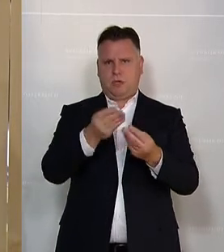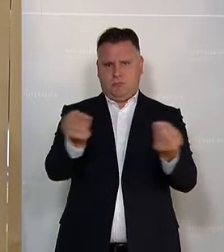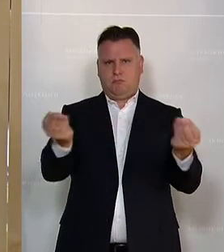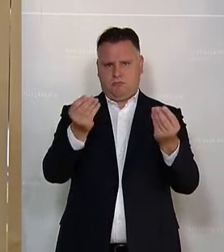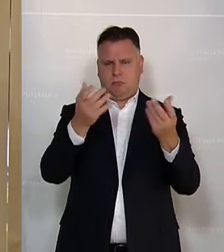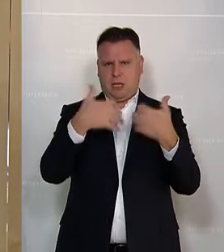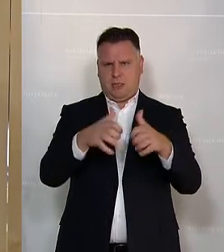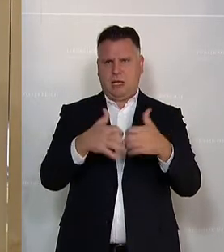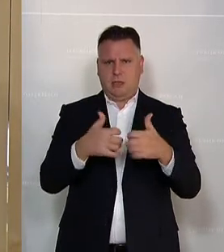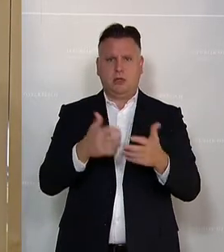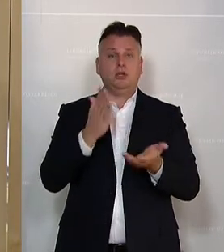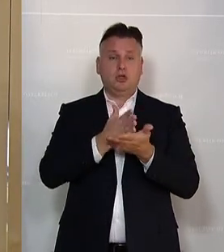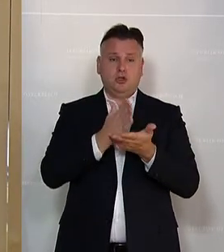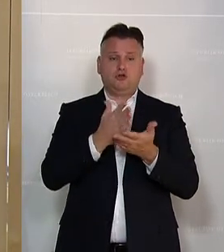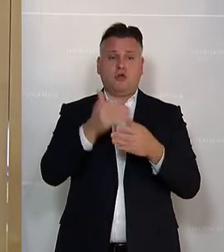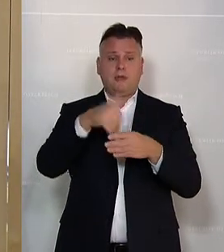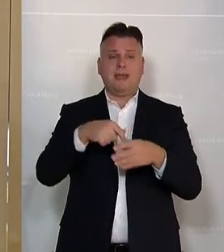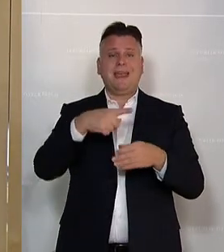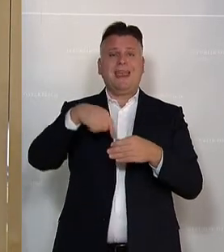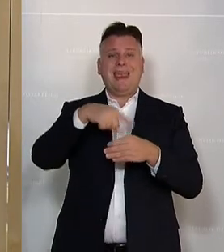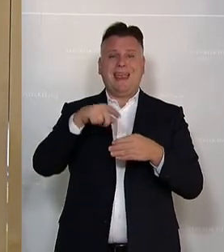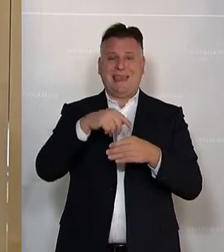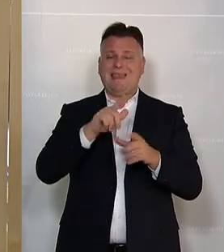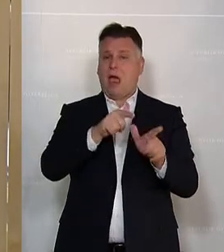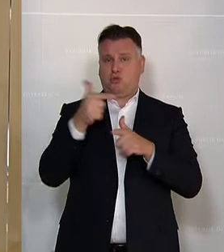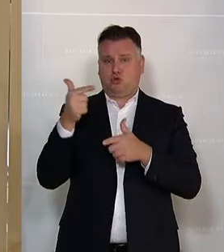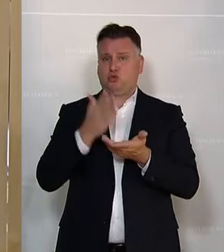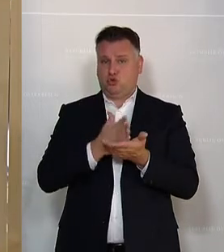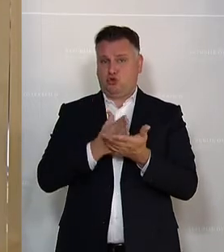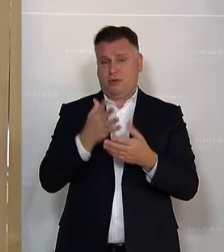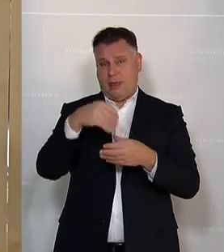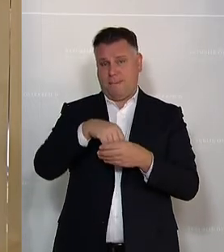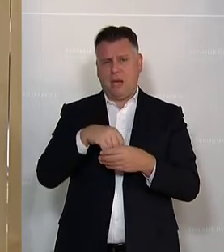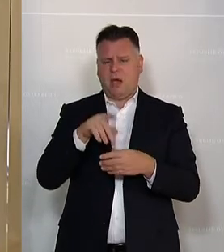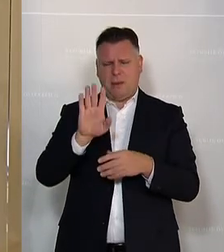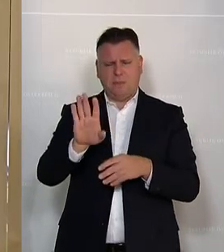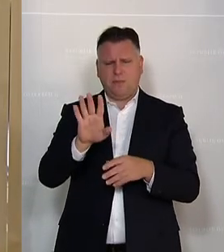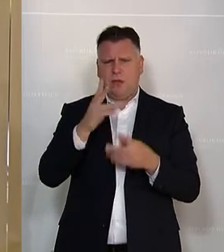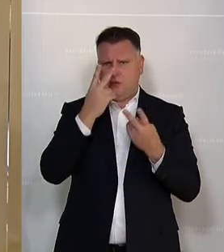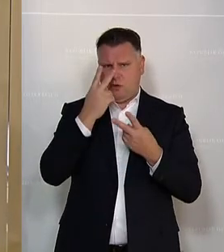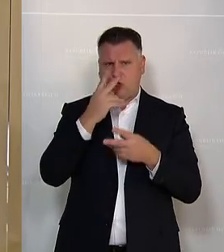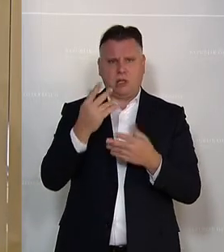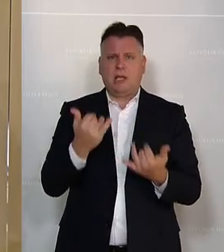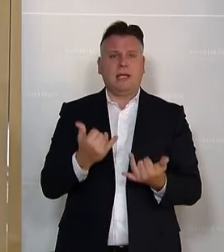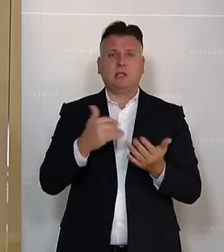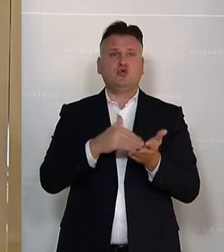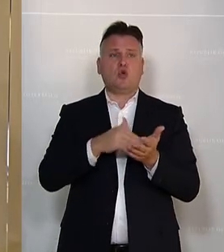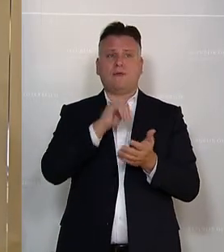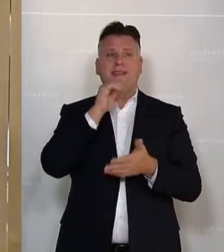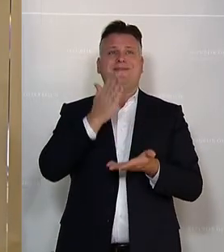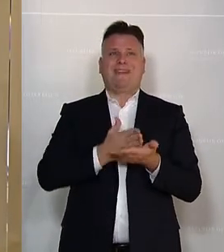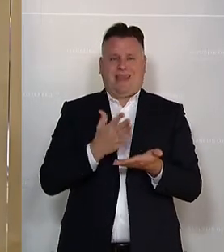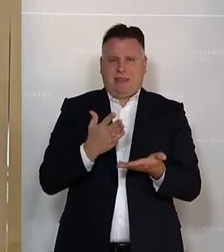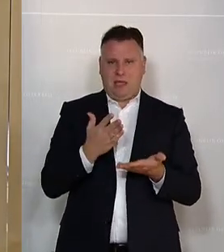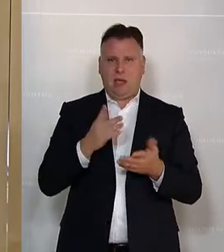vorgelegt. Das war ja auch schon Teil des Innenausschusses, Frau Abgeordnete, aber bitte darum Verständnis, dass es hier noch die entsprechende Schlussabstimmung gibt und danach wird